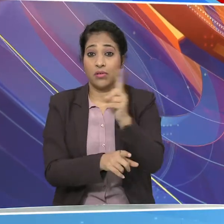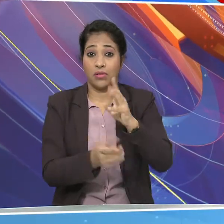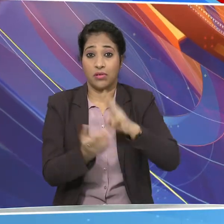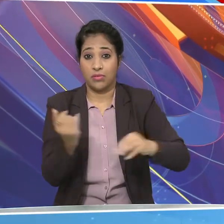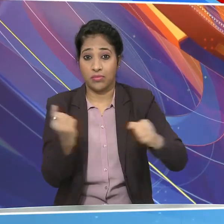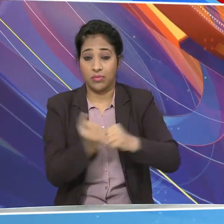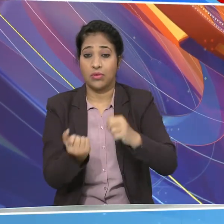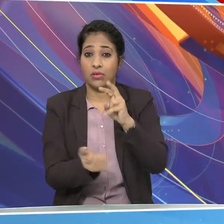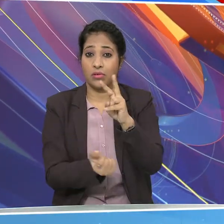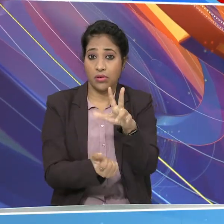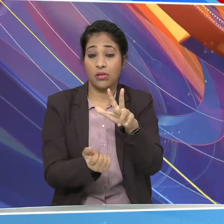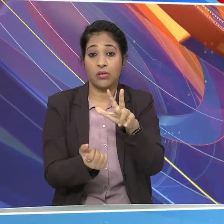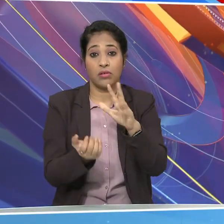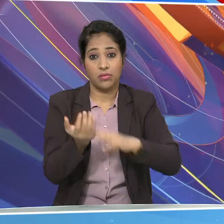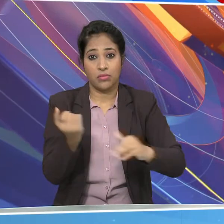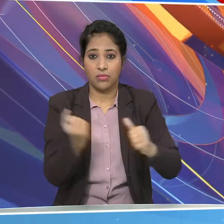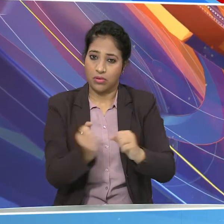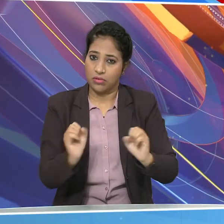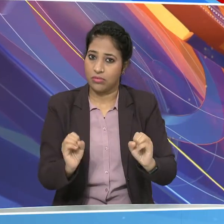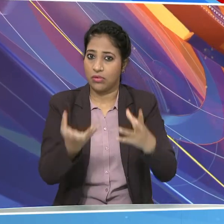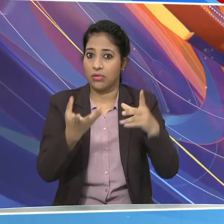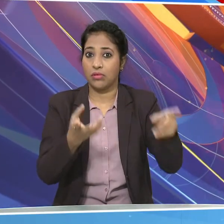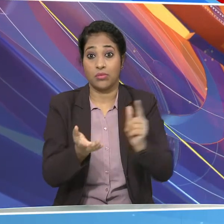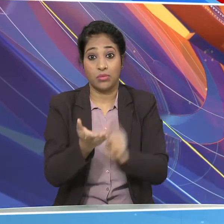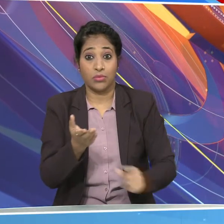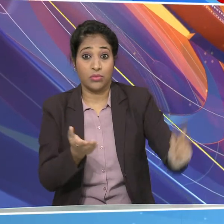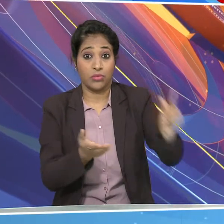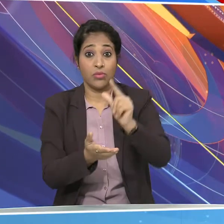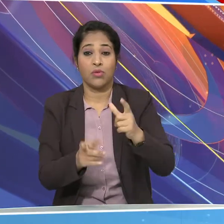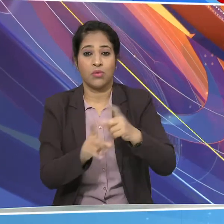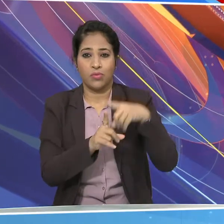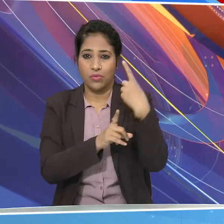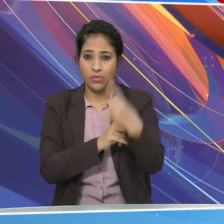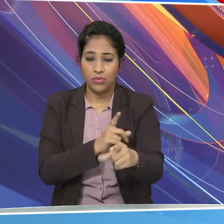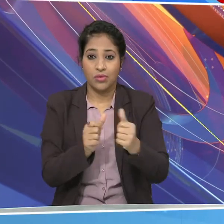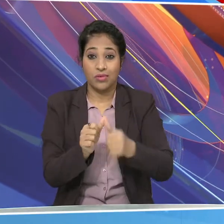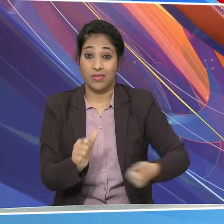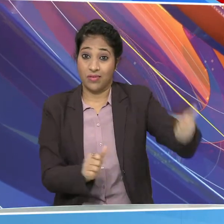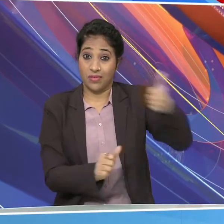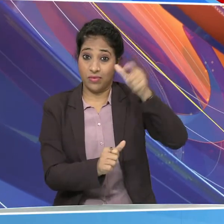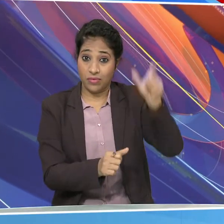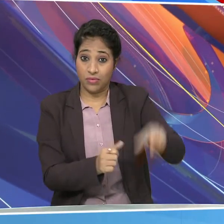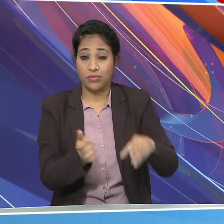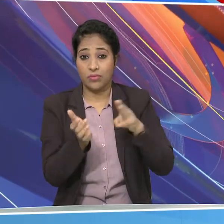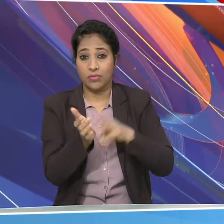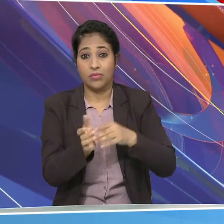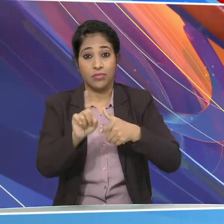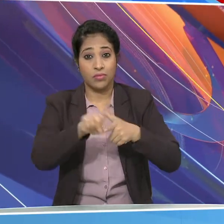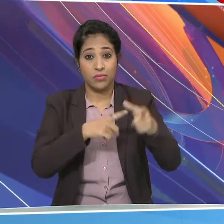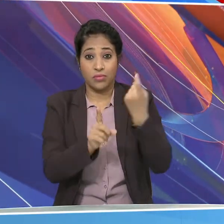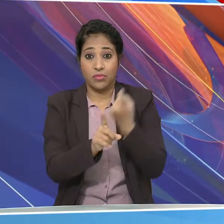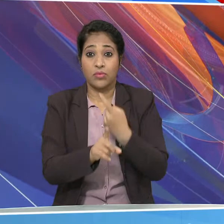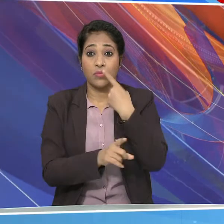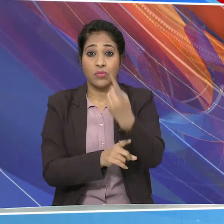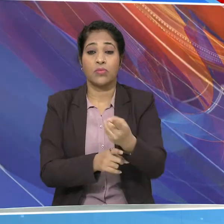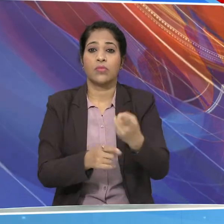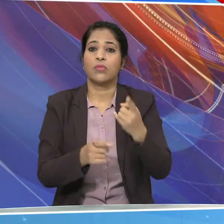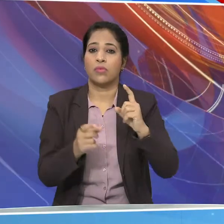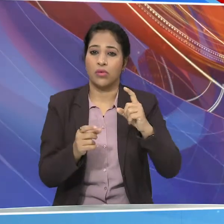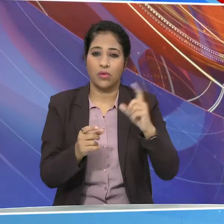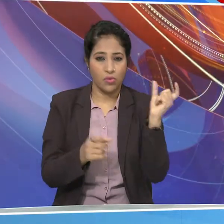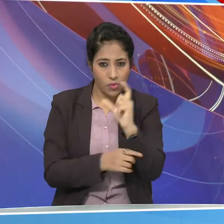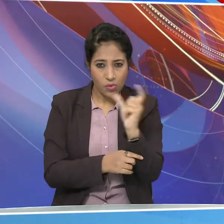आयोजित की जाएगी विश्विध्याले अनुदान आयोग के अध्यक्ष एम जग्दीश कुमान ने बताया कि स्तनातक कारिकरमों के लिए